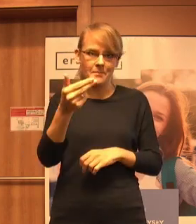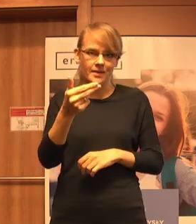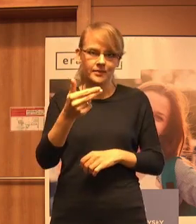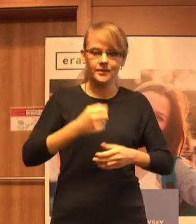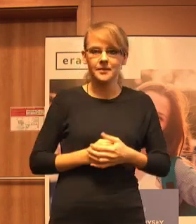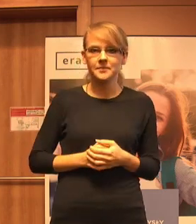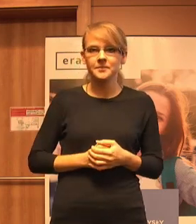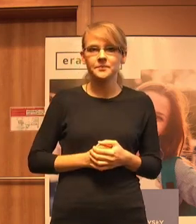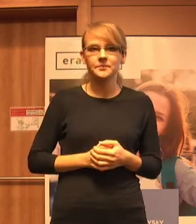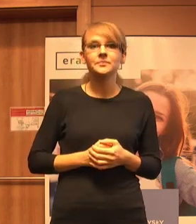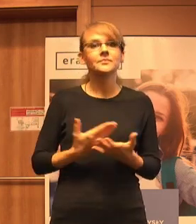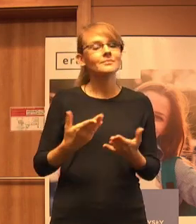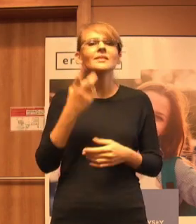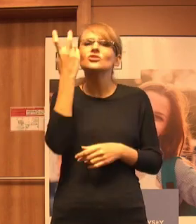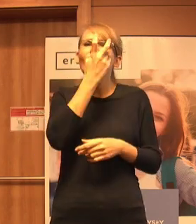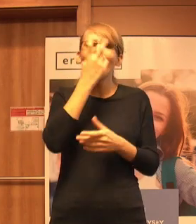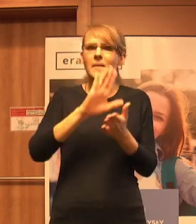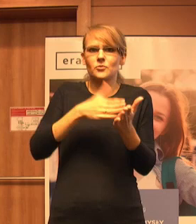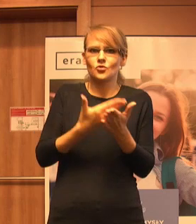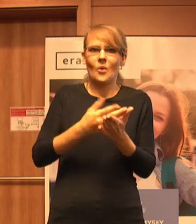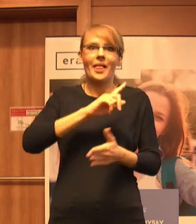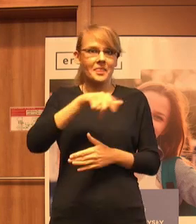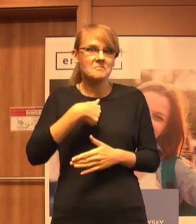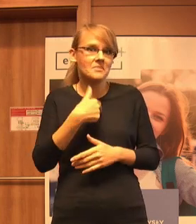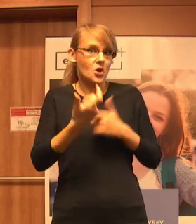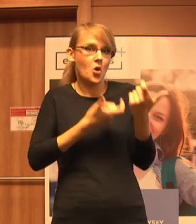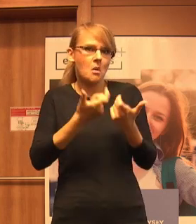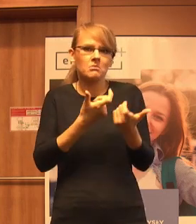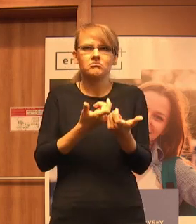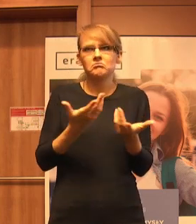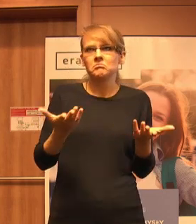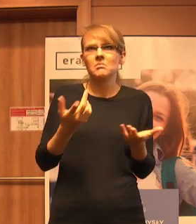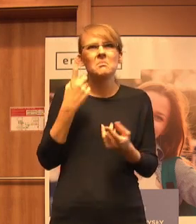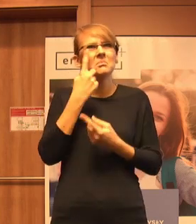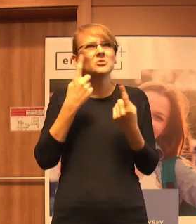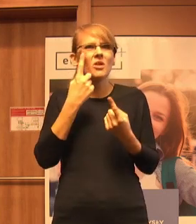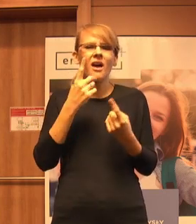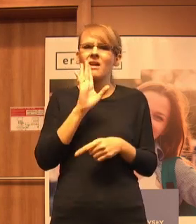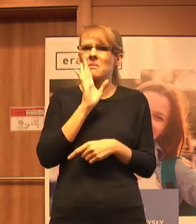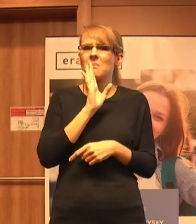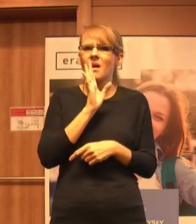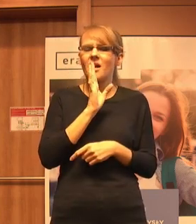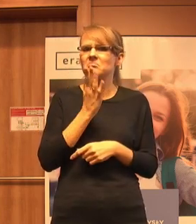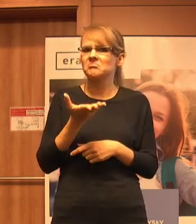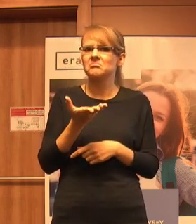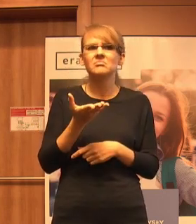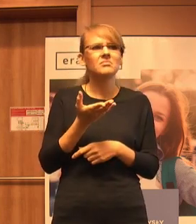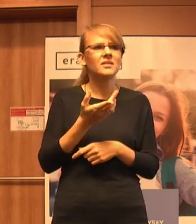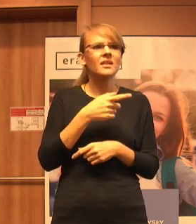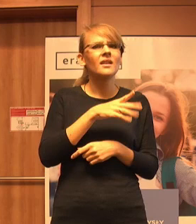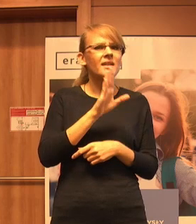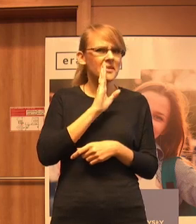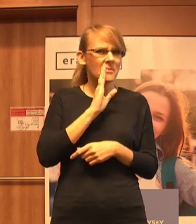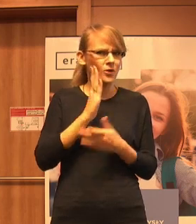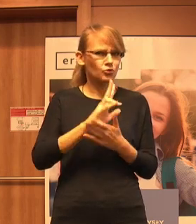I do takich ciekawych przykładów, które my realizujemy już od, myślę, że to już teraz będzie chyba, pani Pietrzak mi przypomni,